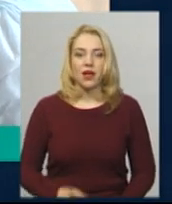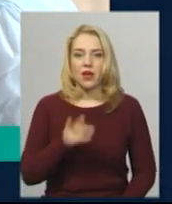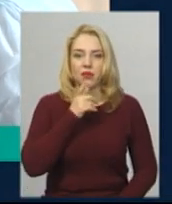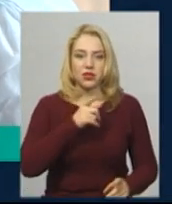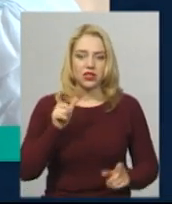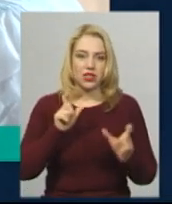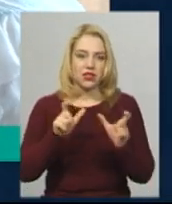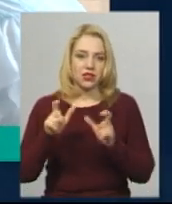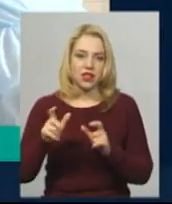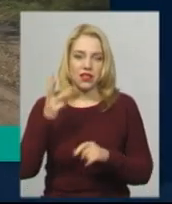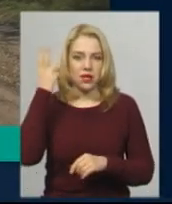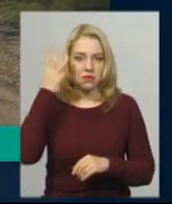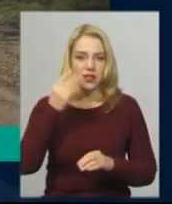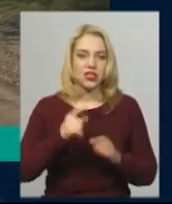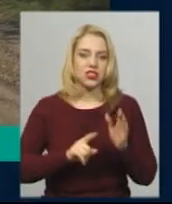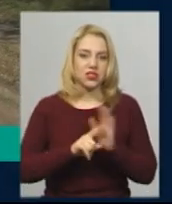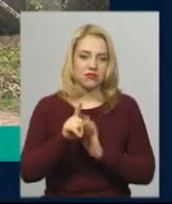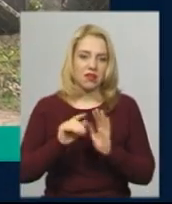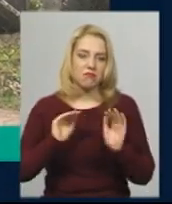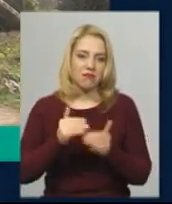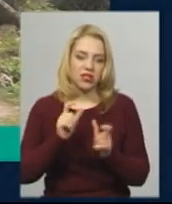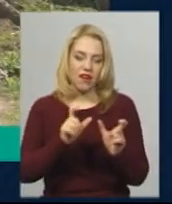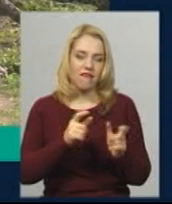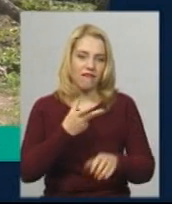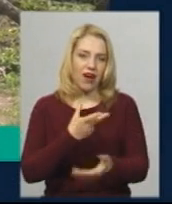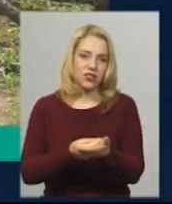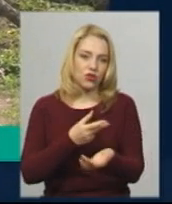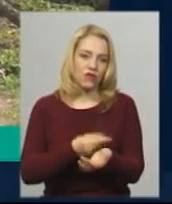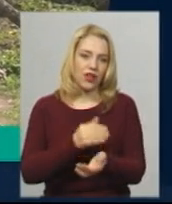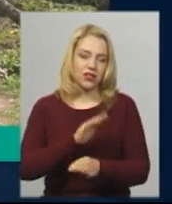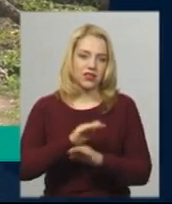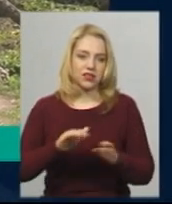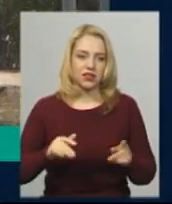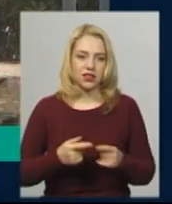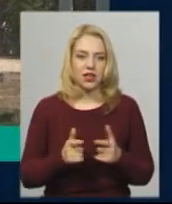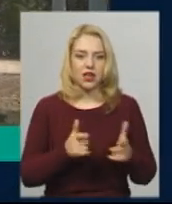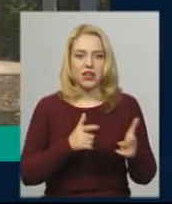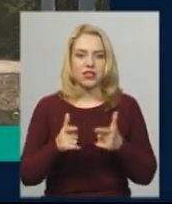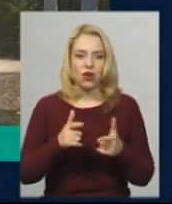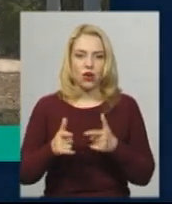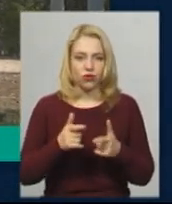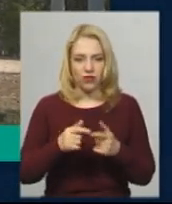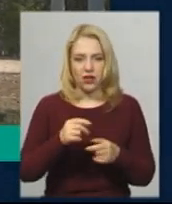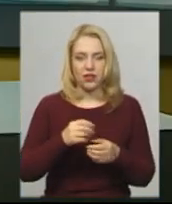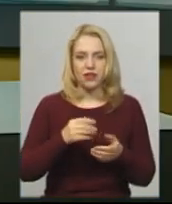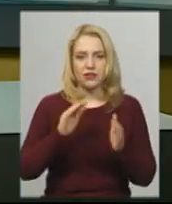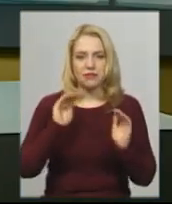стали менше вакцинувати дітей. У селах Ярмоленецького району заготівельники знижують населенню ціну на молоко.